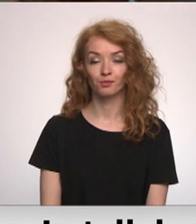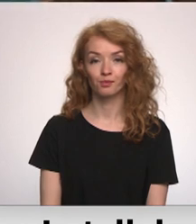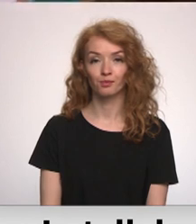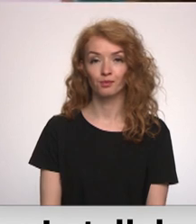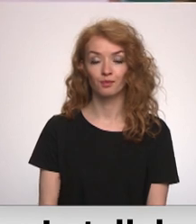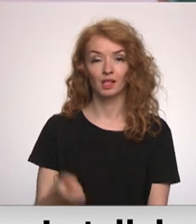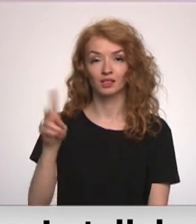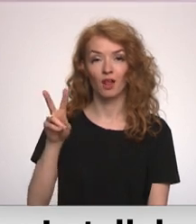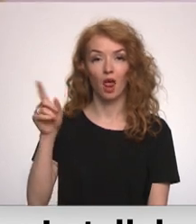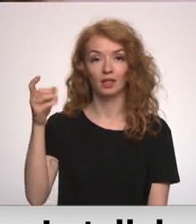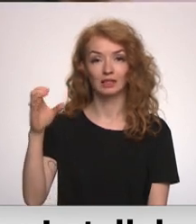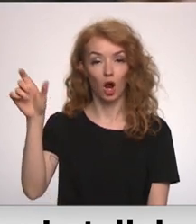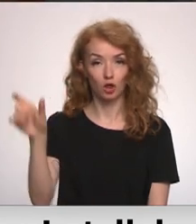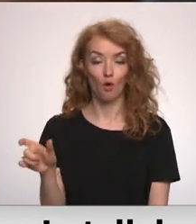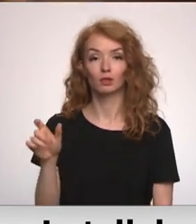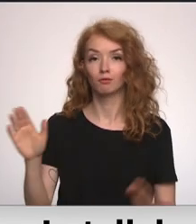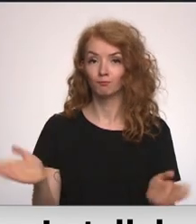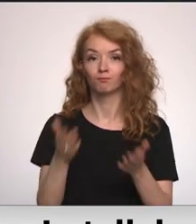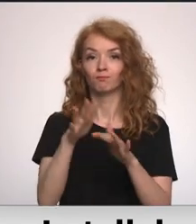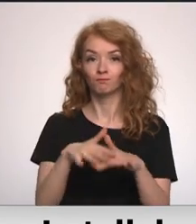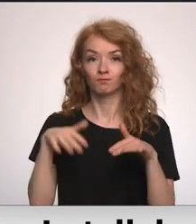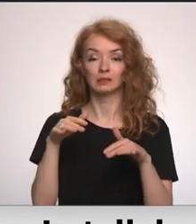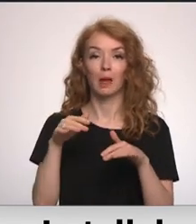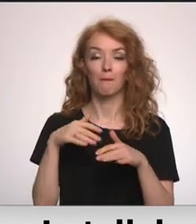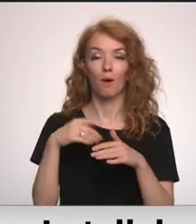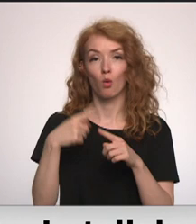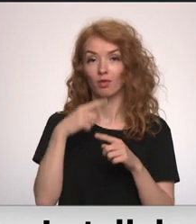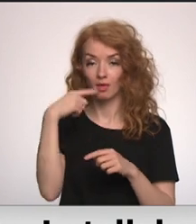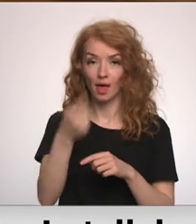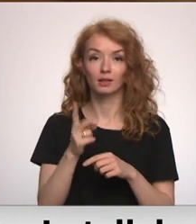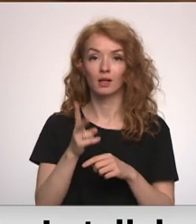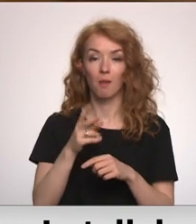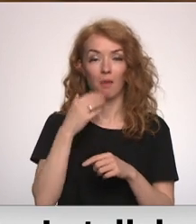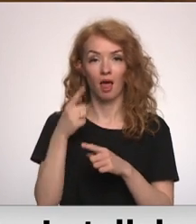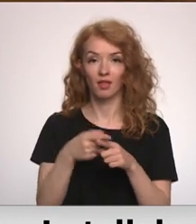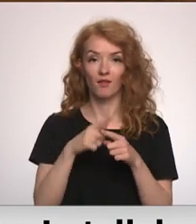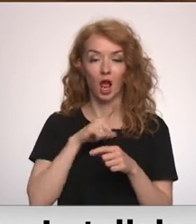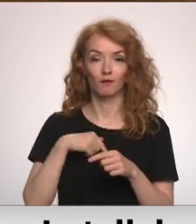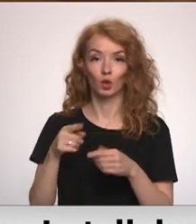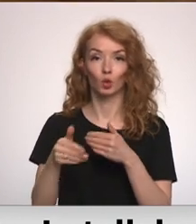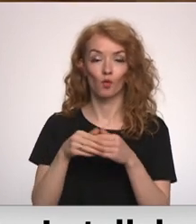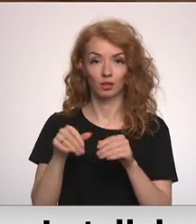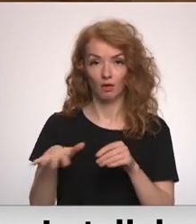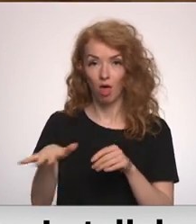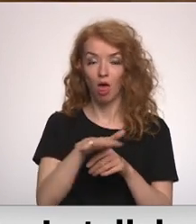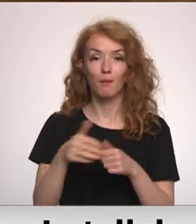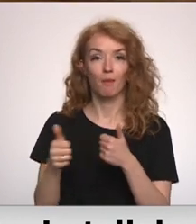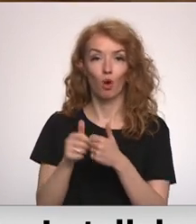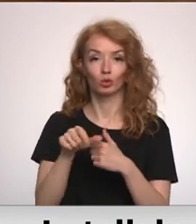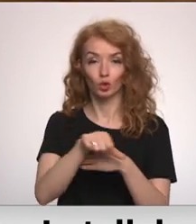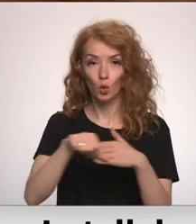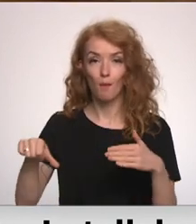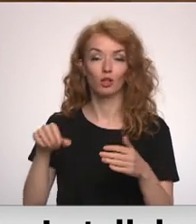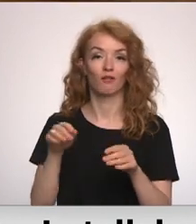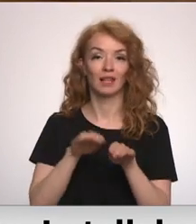Sietlana Cihanauska uzrunā saimā atzīmēja, ka Baltkrievijam Latvija nav svešasēme. Mums ir kopīgi vēsturi, robeži un vērtības,